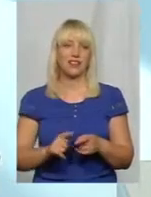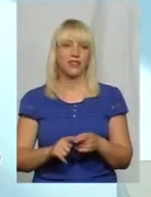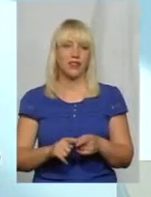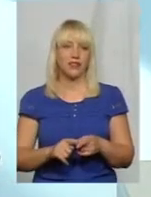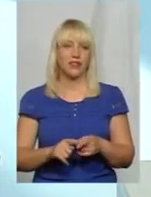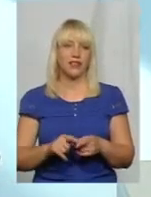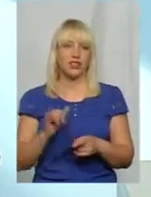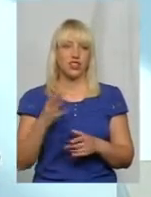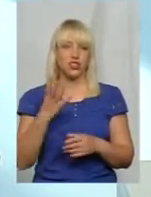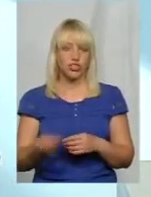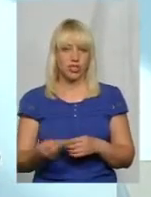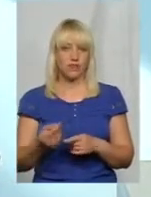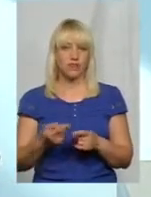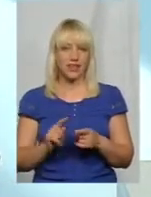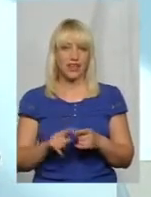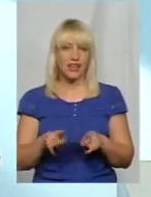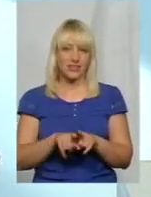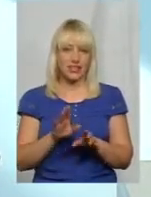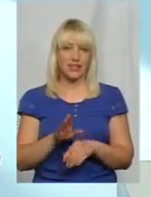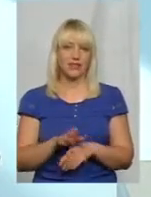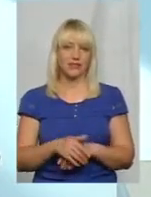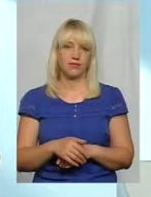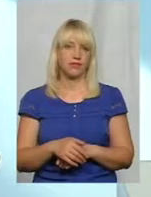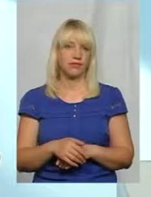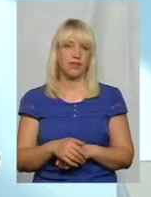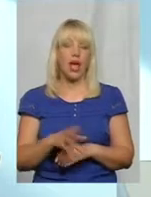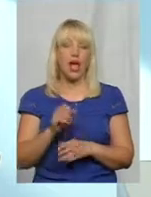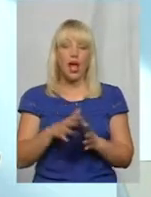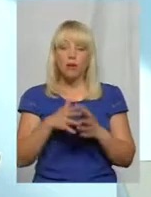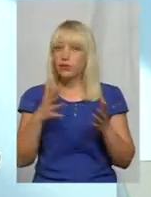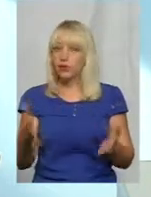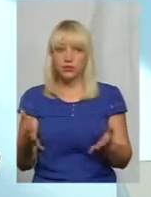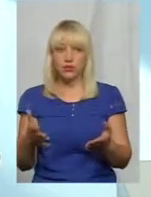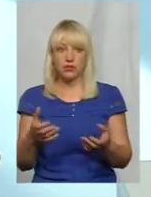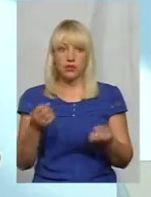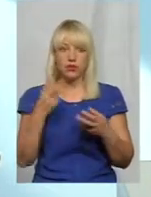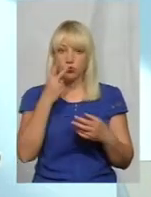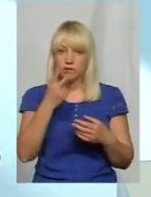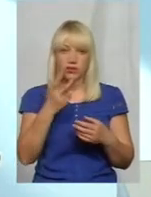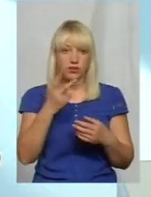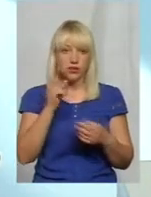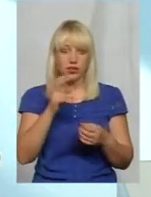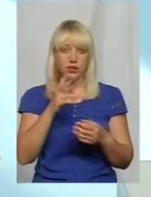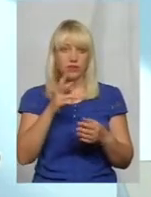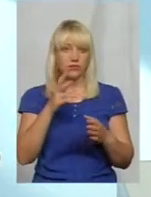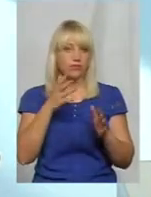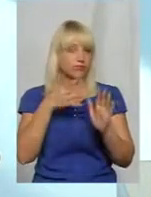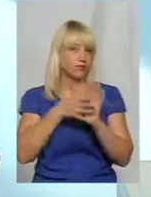Ну, там іще, тобто такі, а більшість просто на це дивлюється крізь пальці. Тому